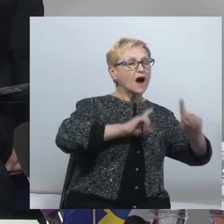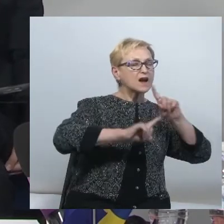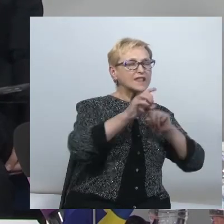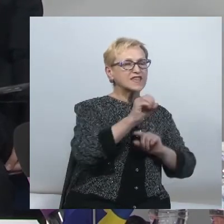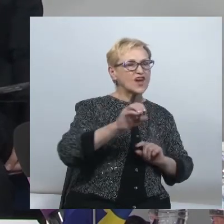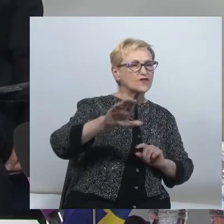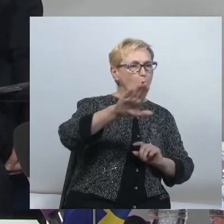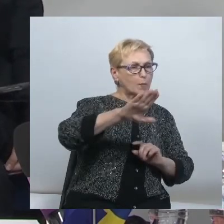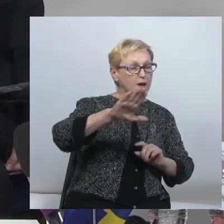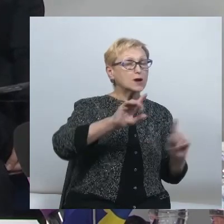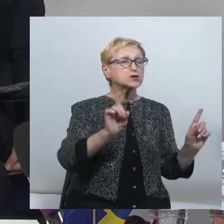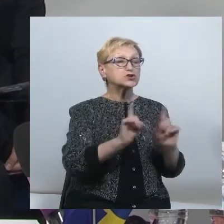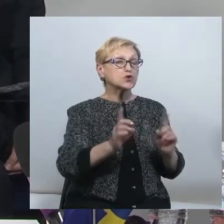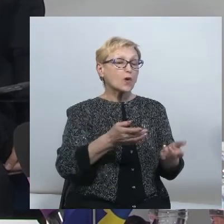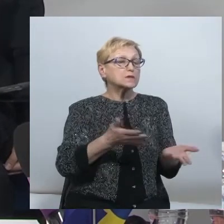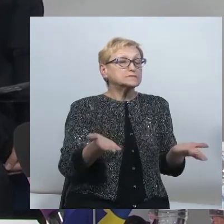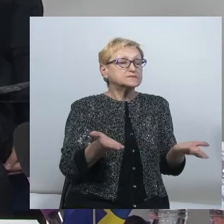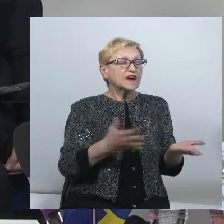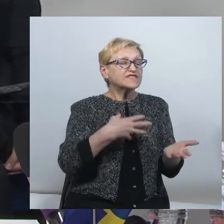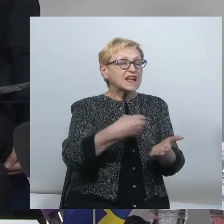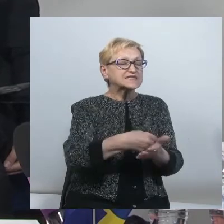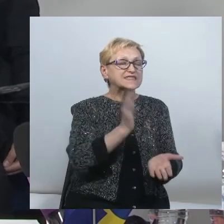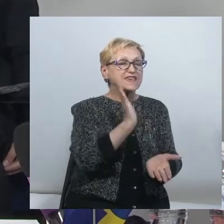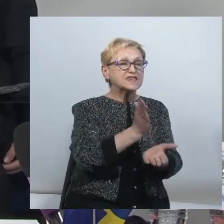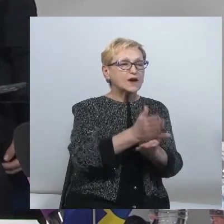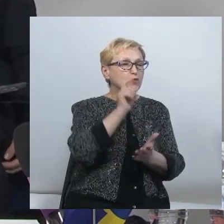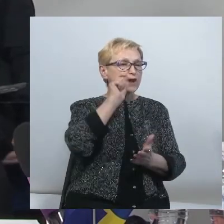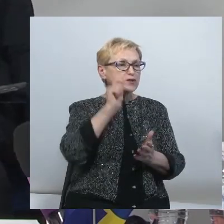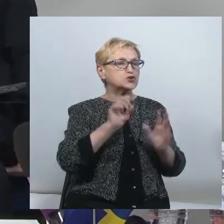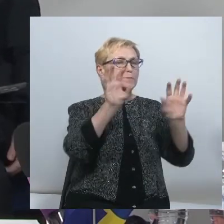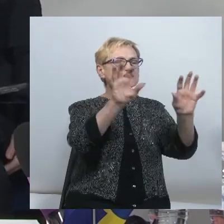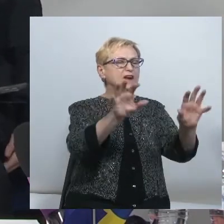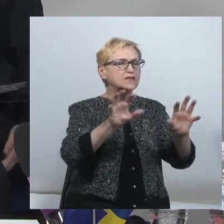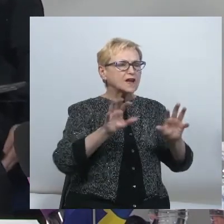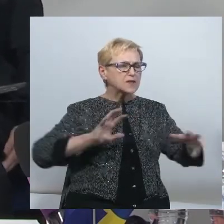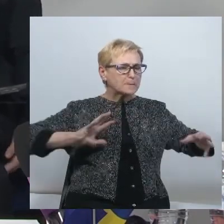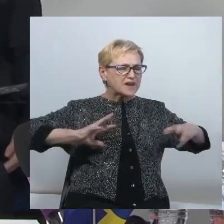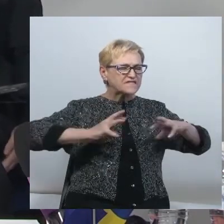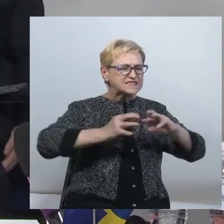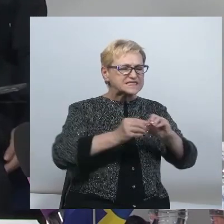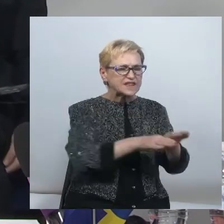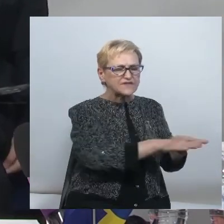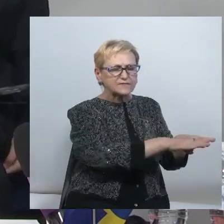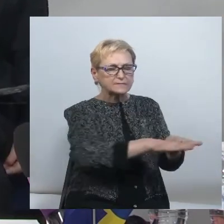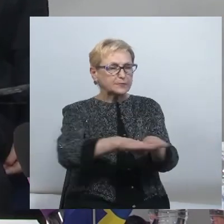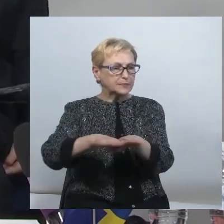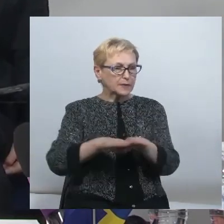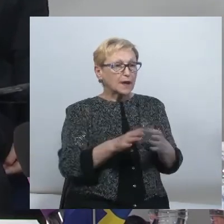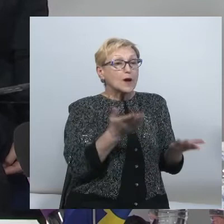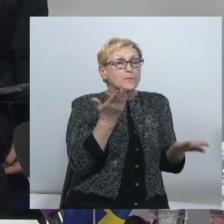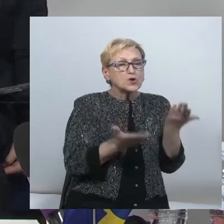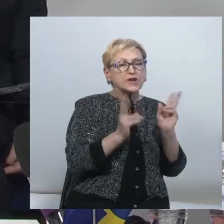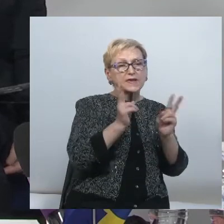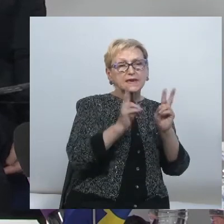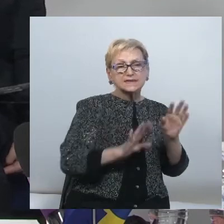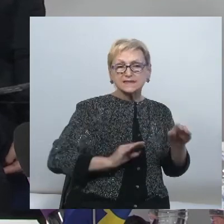а що дає Україні переведення українського законодавства у відповідність з європейськими стандартами? Чи є якісь додаткові переваги